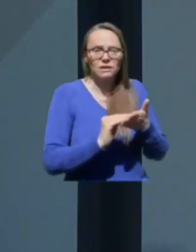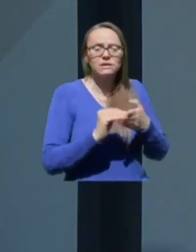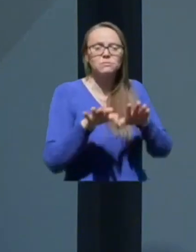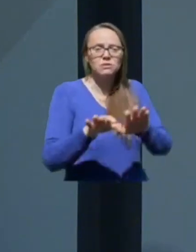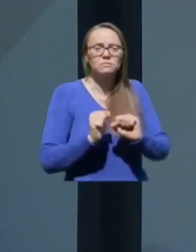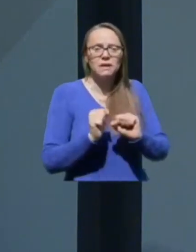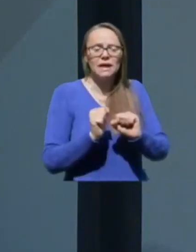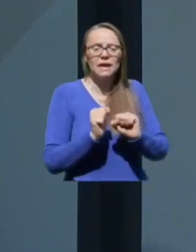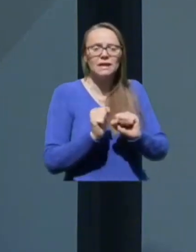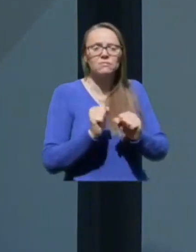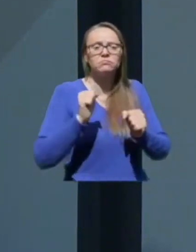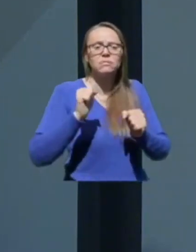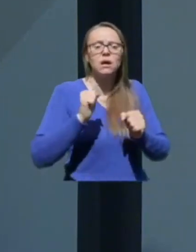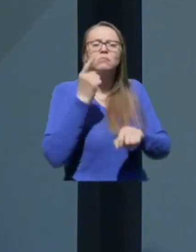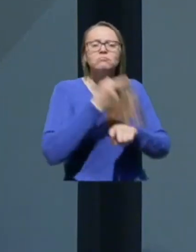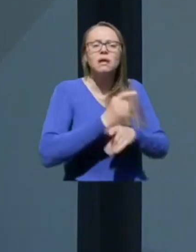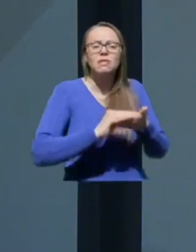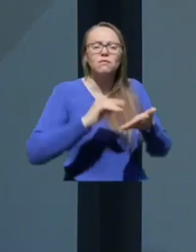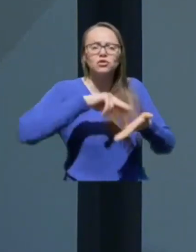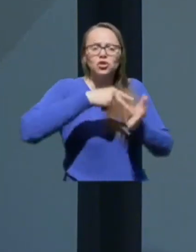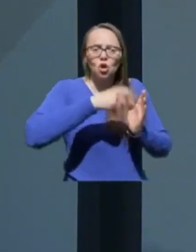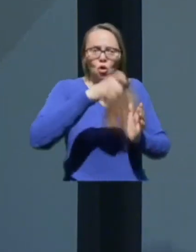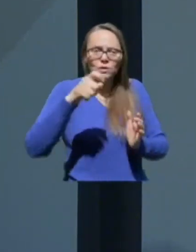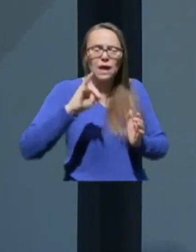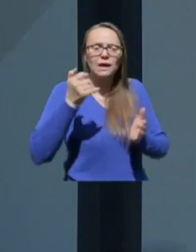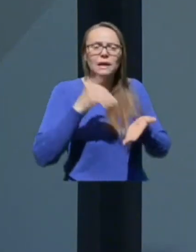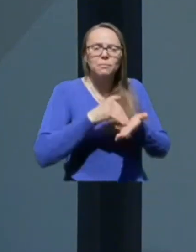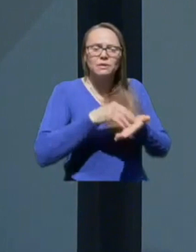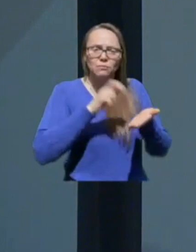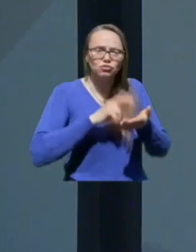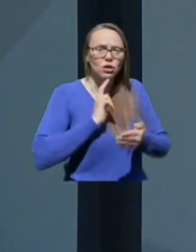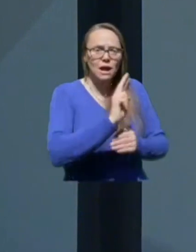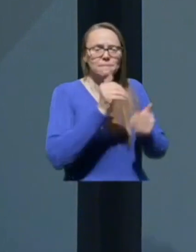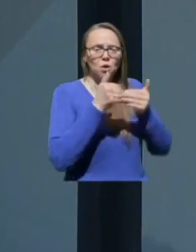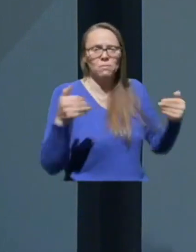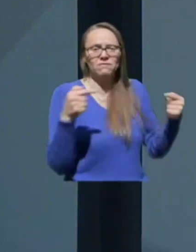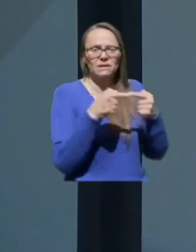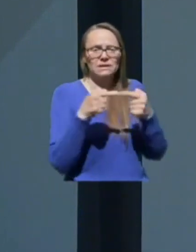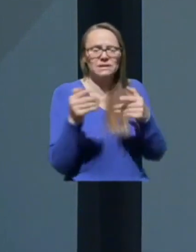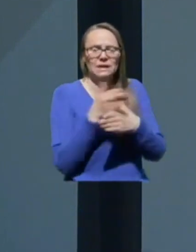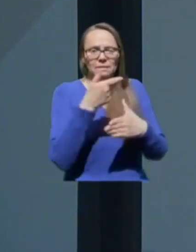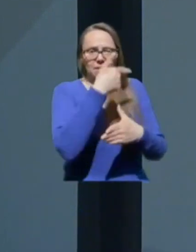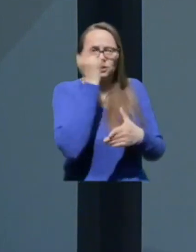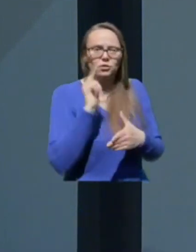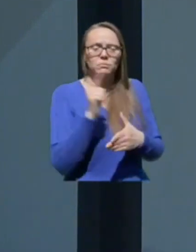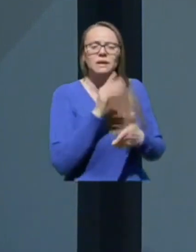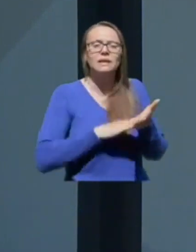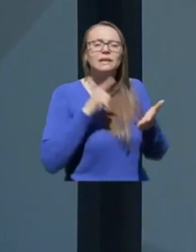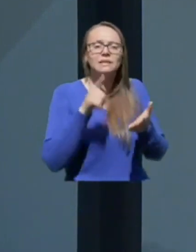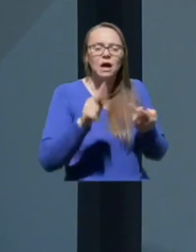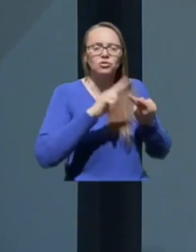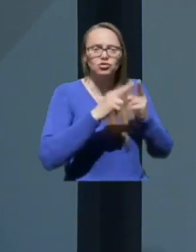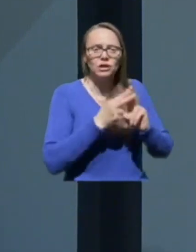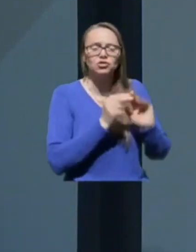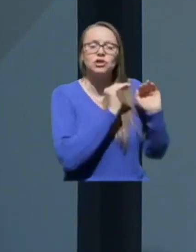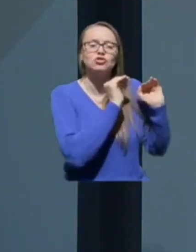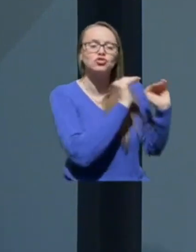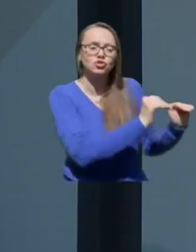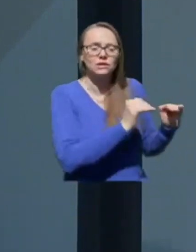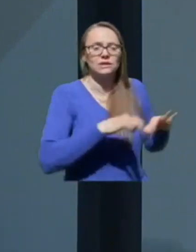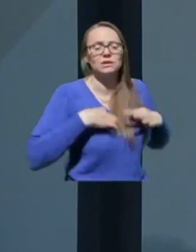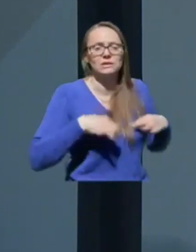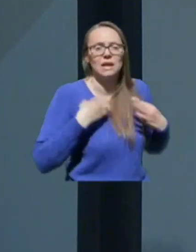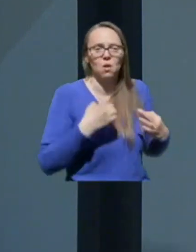strokovnjakov, da je potrebno še naprej omejevati stike med ljudmi in na tak način ščititi zdravlje